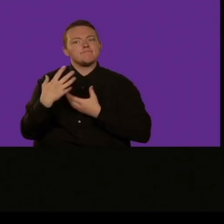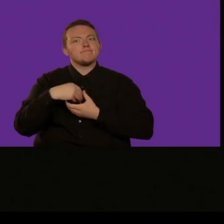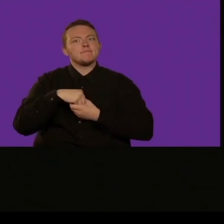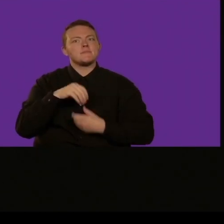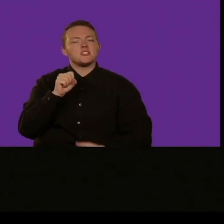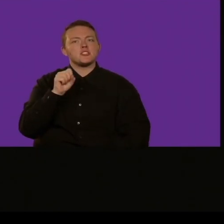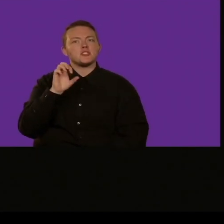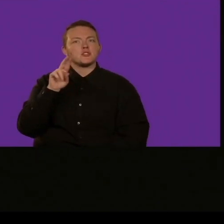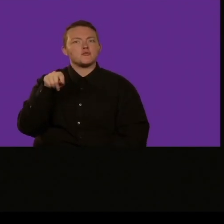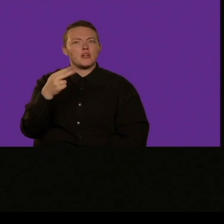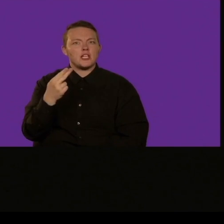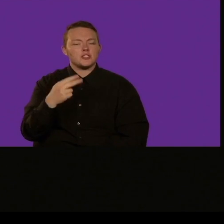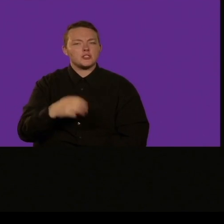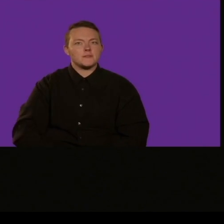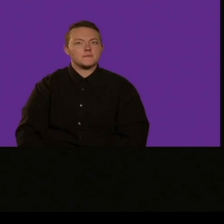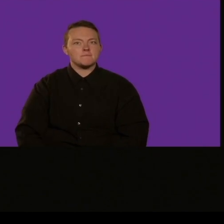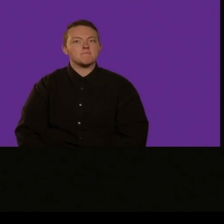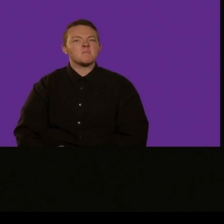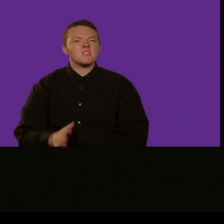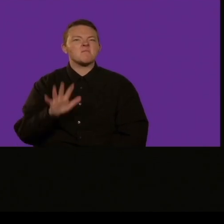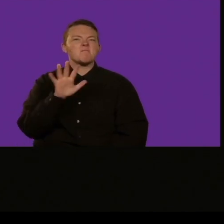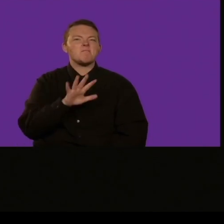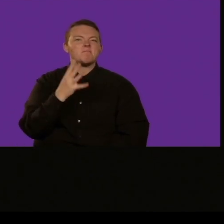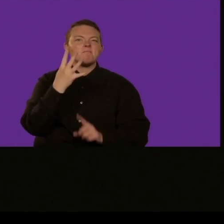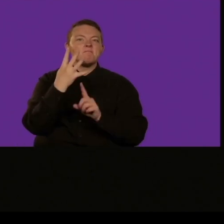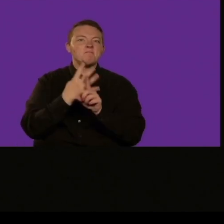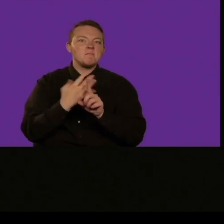di Corea il signor Dasi